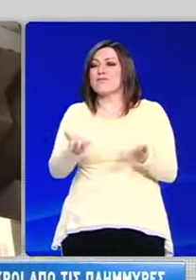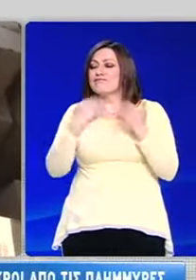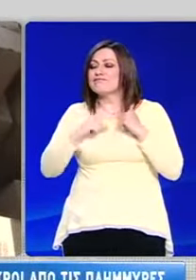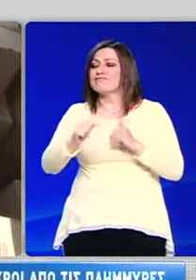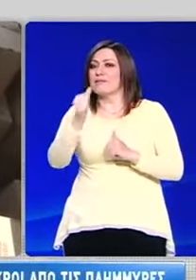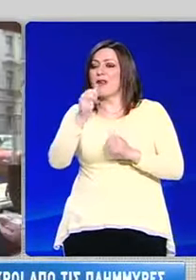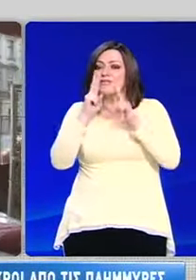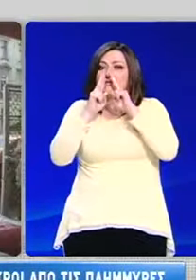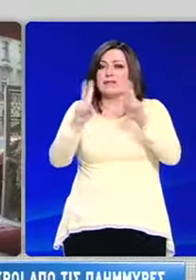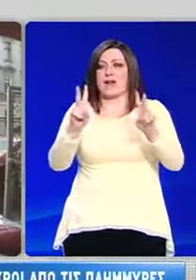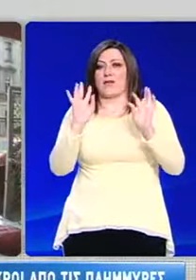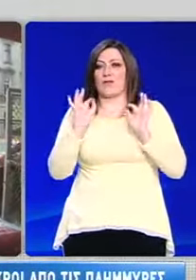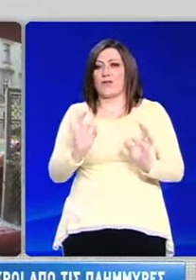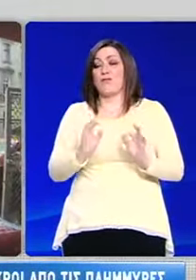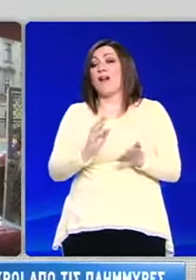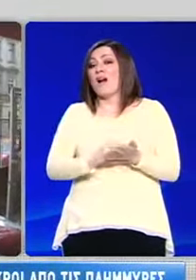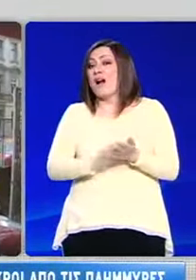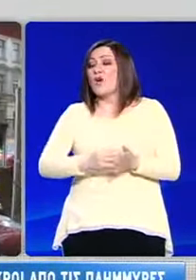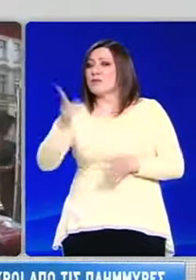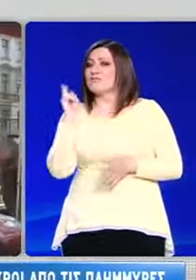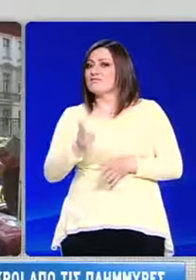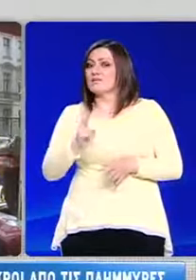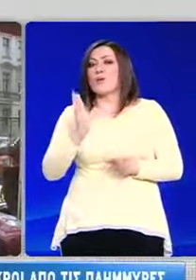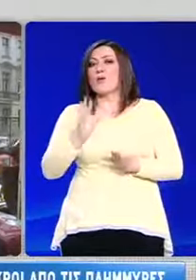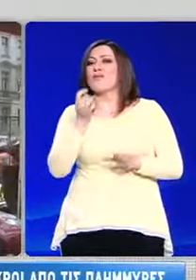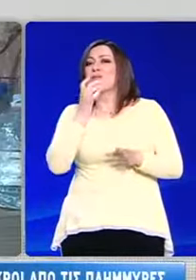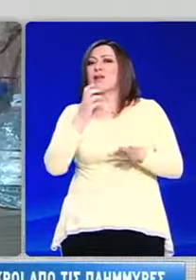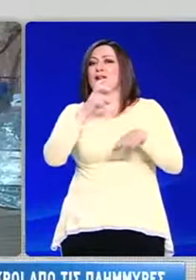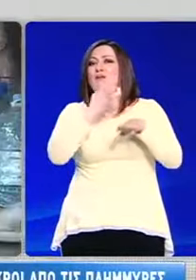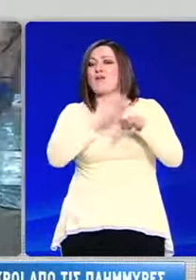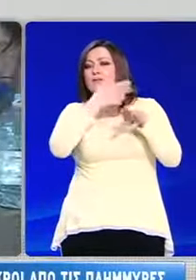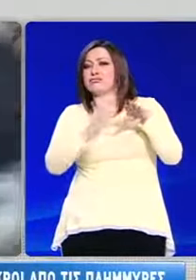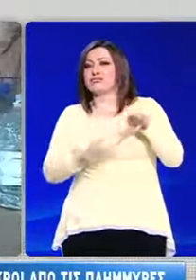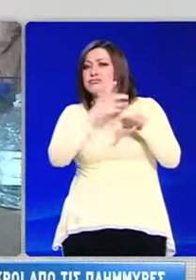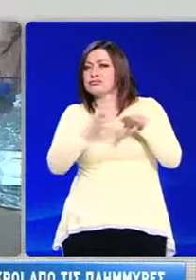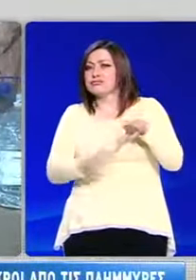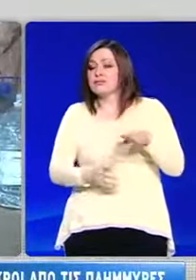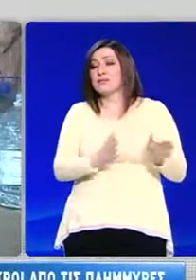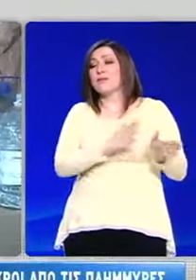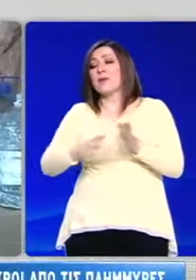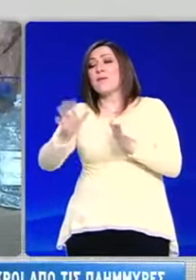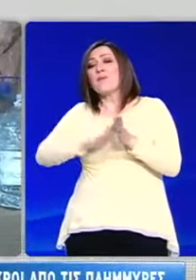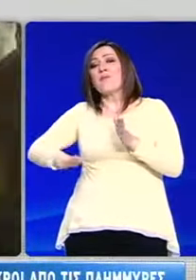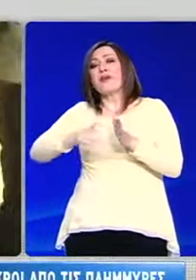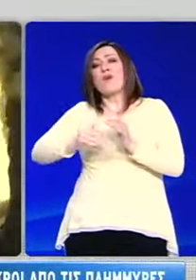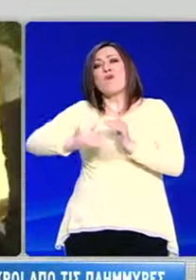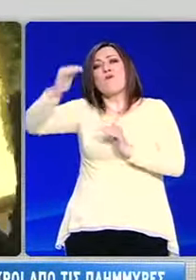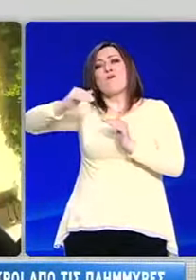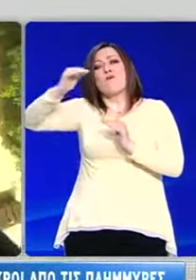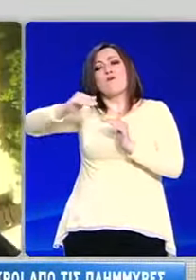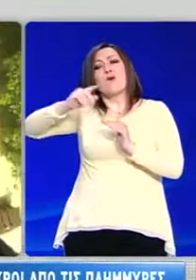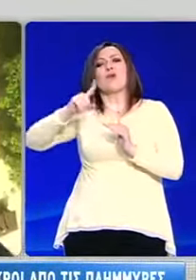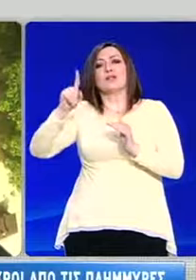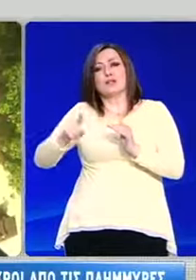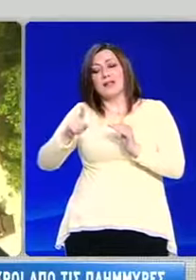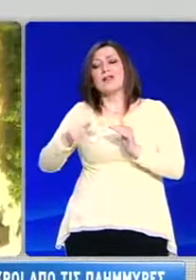δεν έχουν πόσιμο νερό, ενώ μεγάλος παραμένει και ο κίνδυνος των κατολιστήσεων. Κρίσιμη παραμένει η κατάσταση κυρίως στις βόρειες περιοχές της